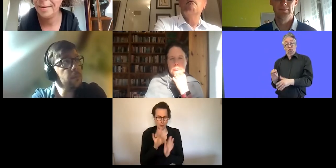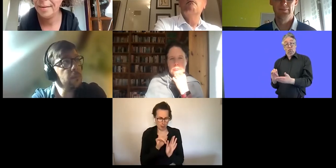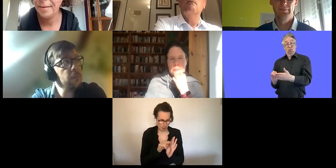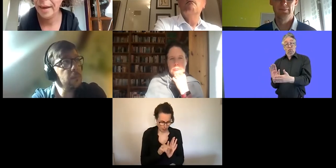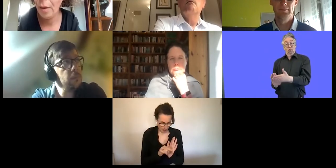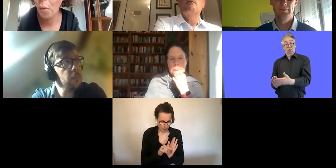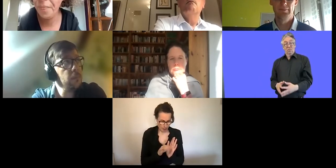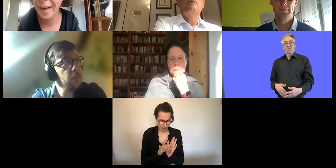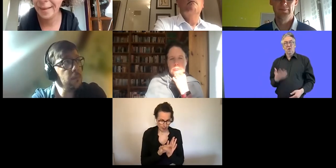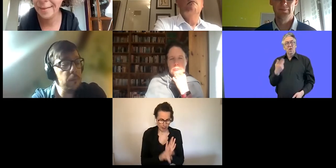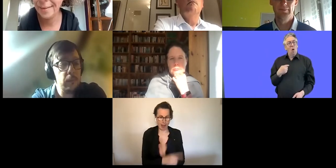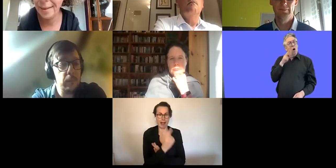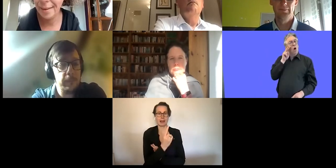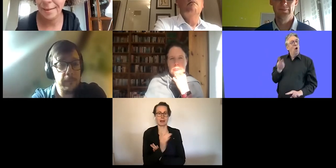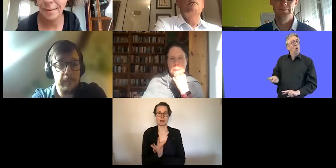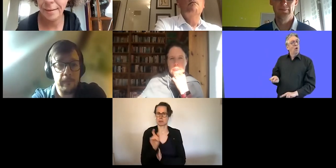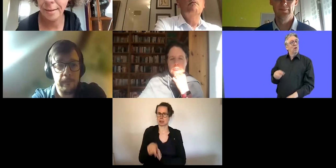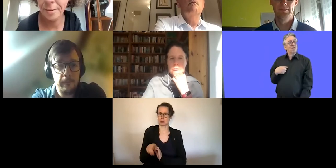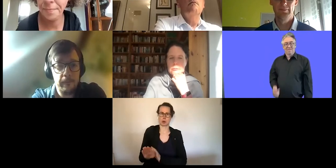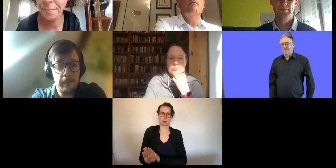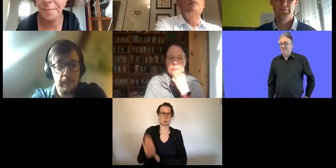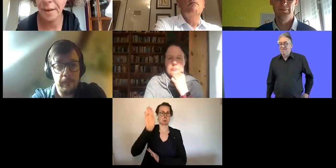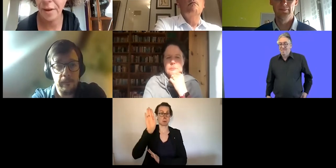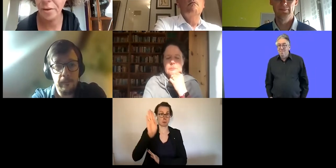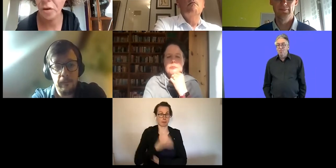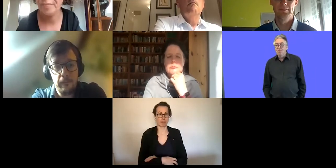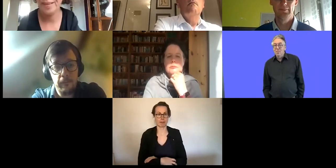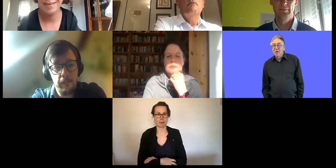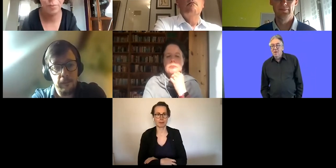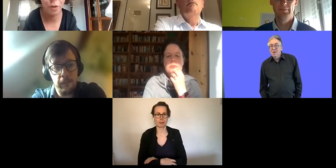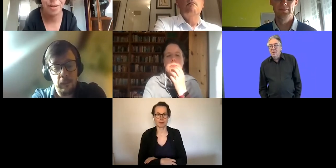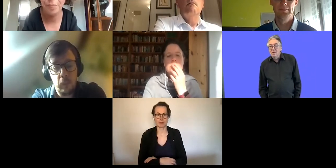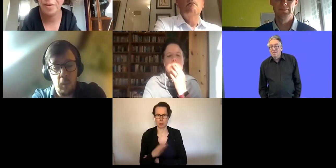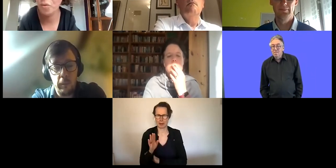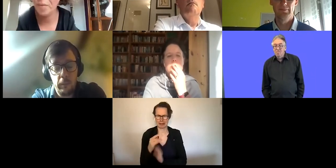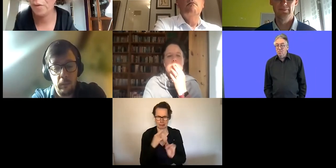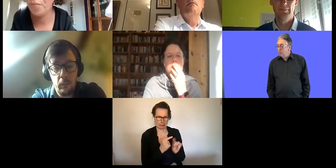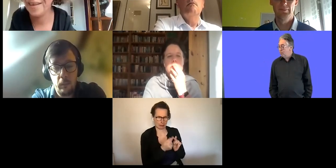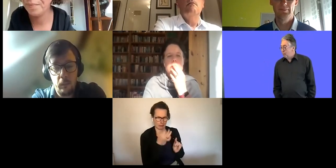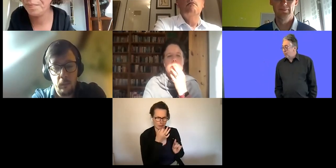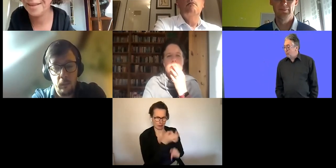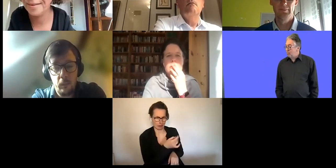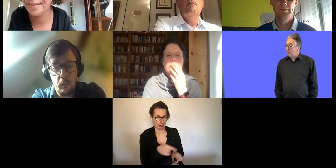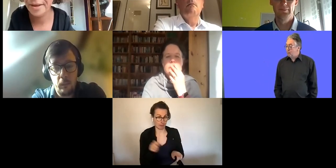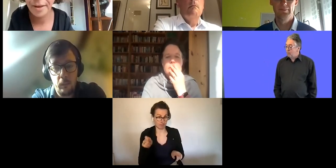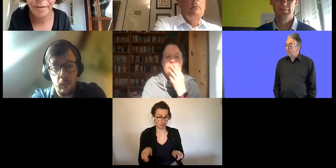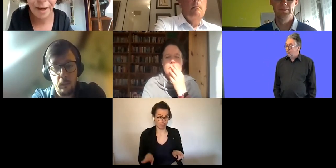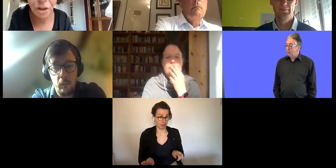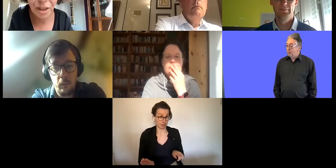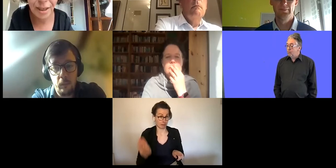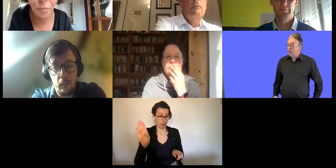erhobene Hand, sehe ich. Ich frage noch mal an mein Team. Könnt ihr die Person mit erhobenen Hand bitte